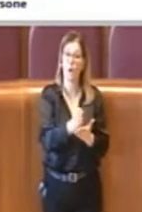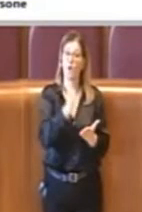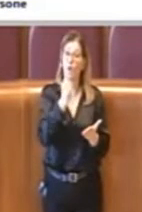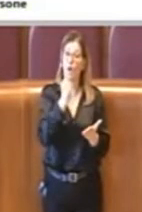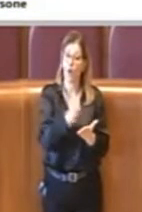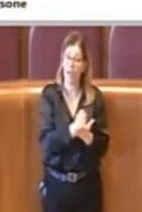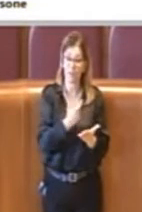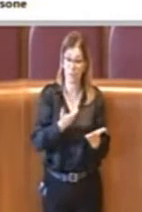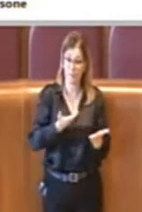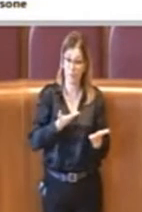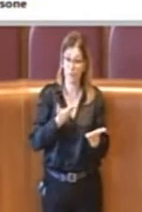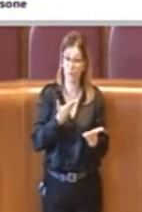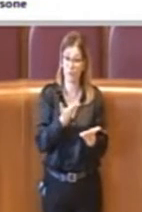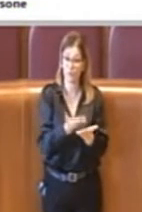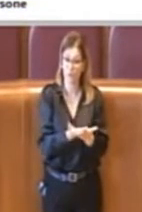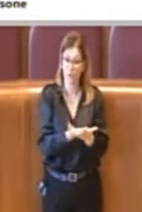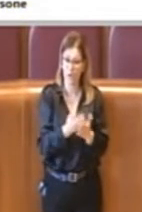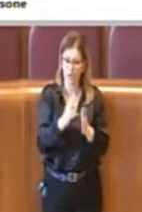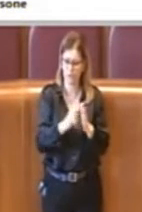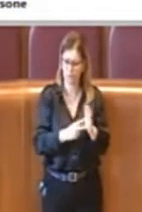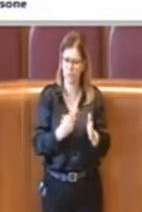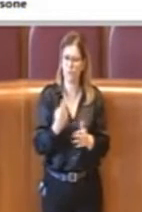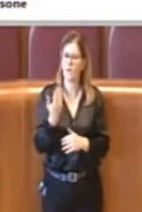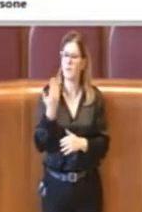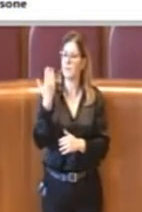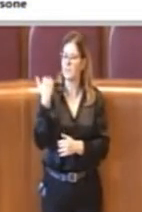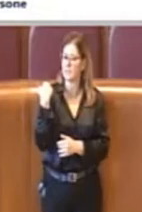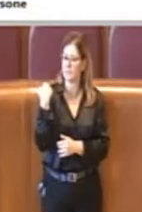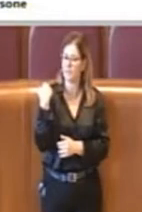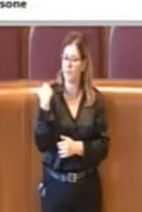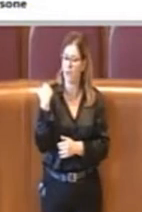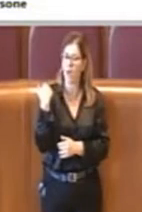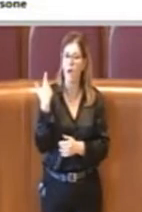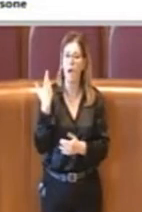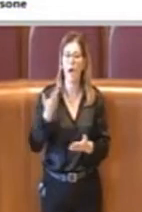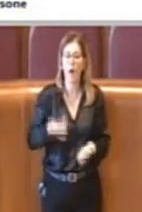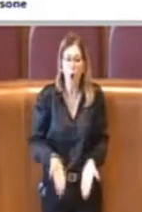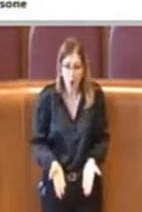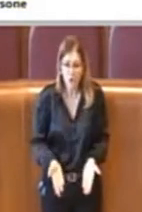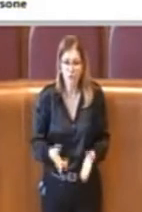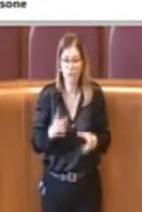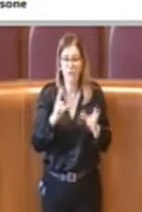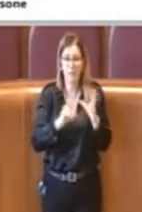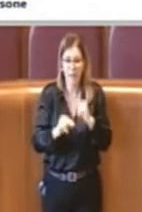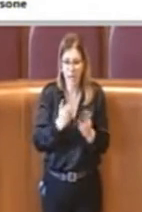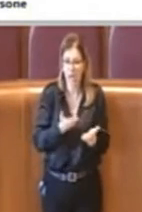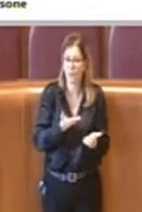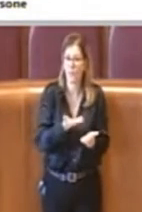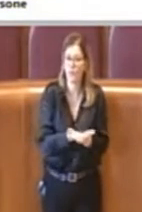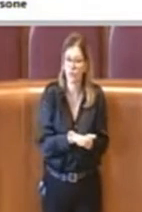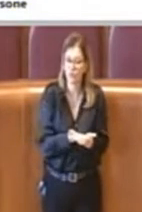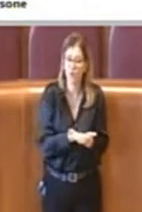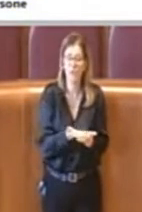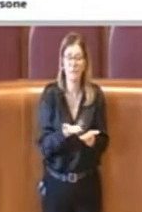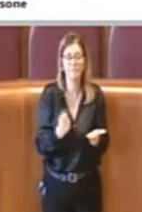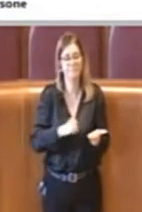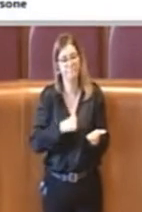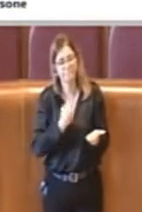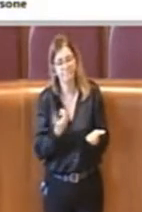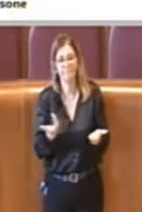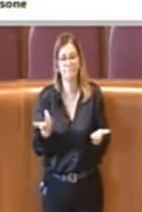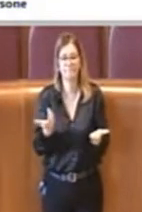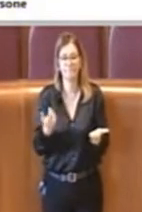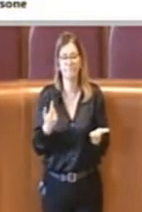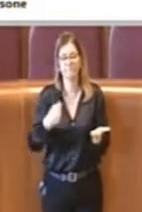da due mesi fa, arriva in aula oggi, però quello che ci dispiace riscontrare è che insomma